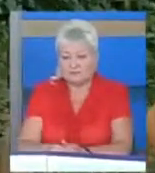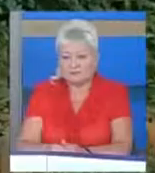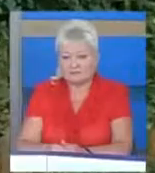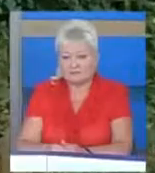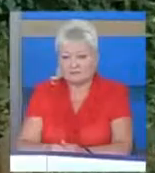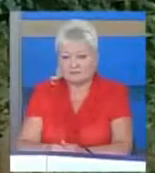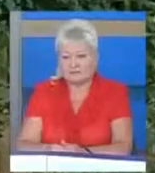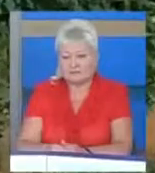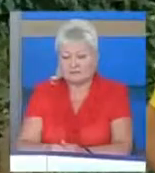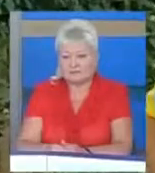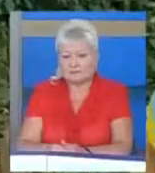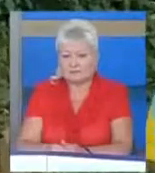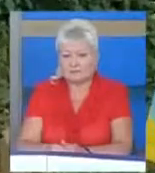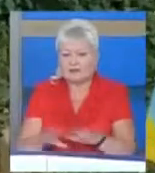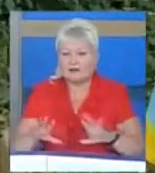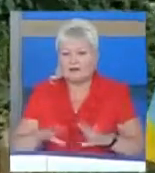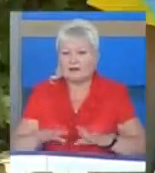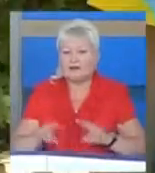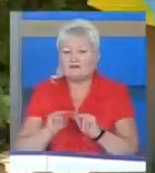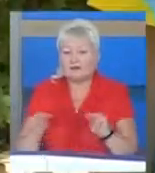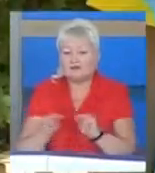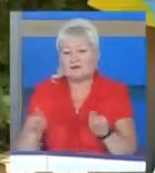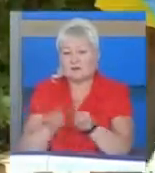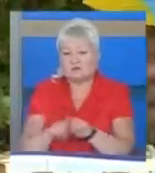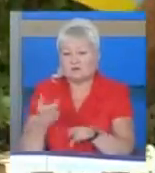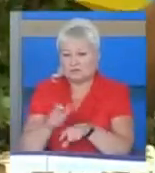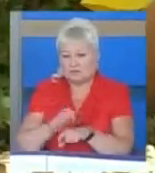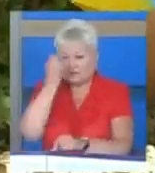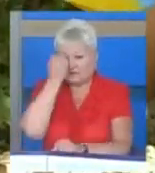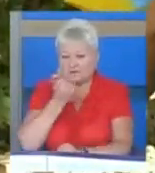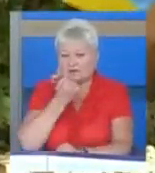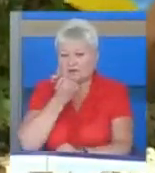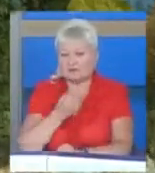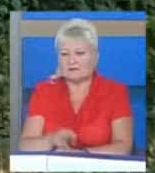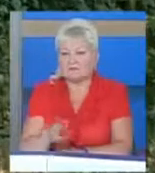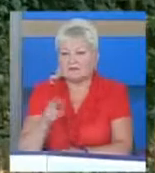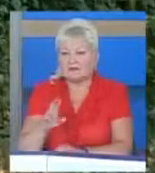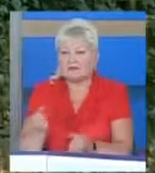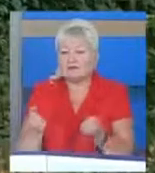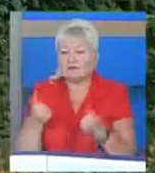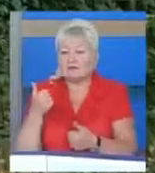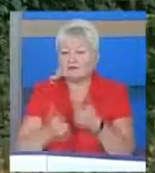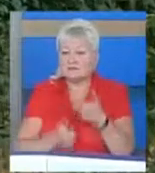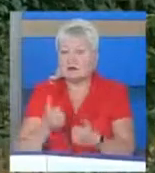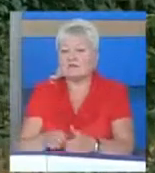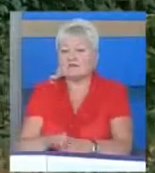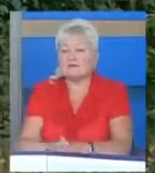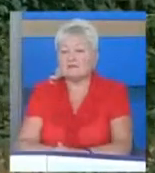Тренеру дуже вдячний. Так, я на змаганнях, звичайно,